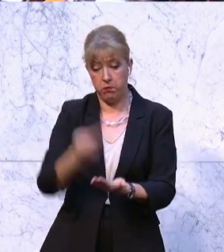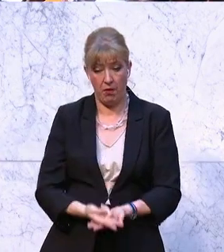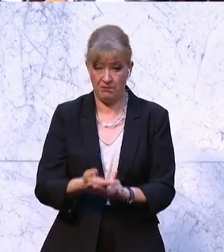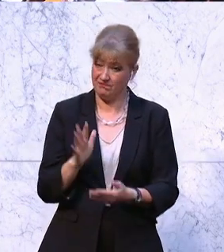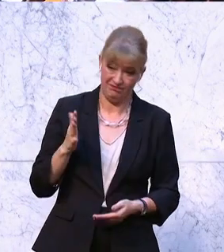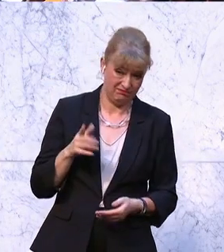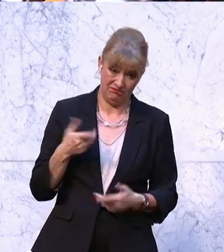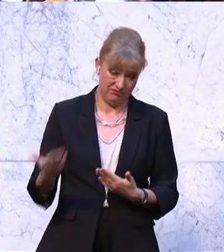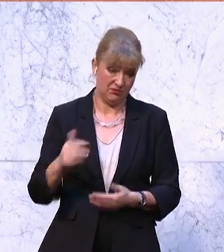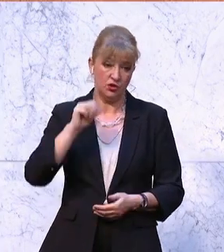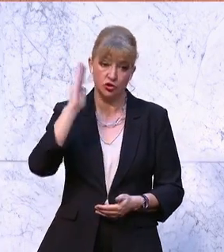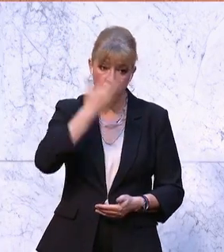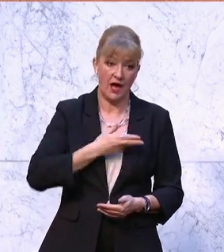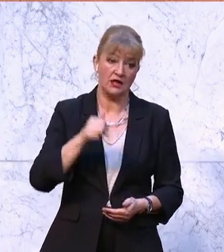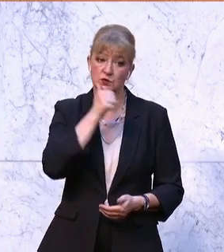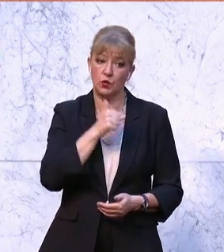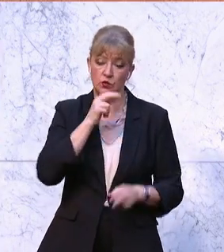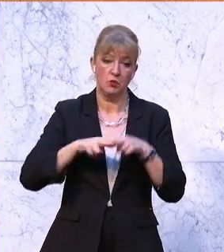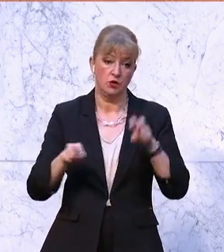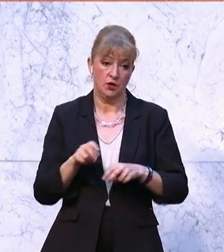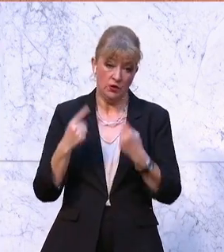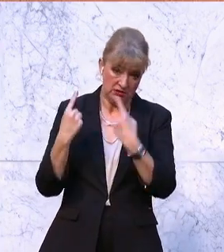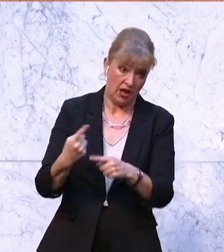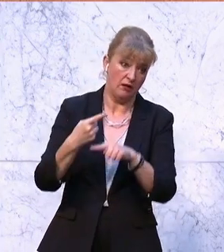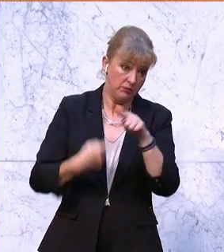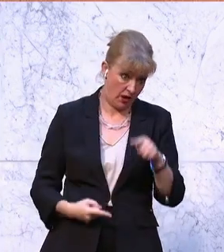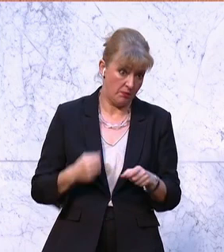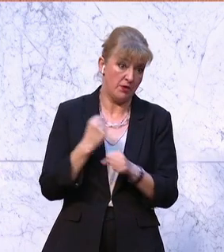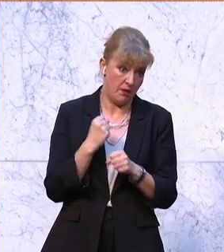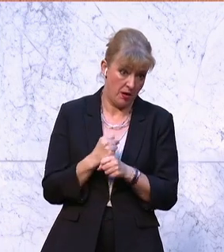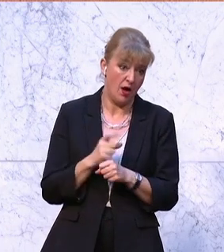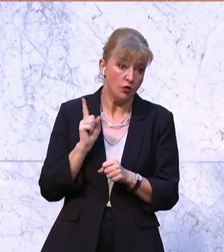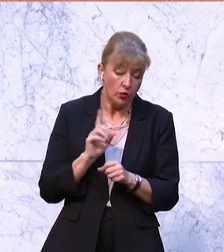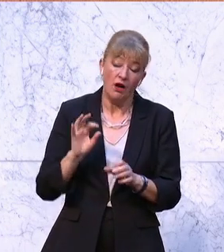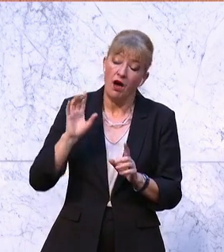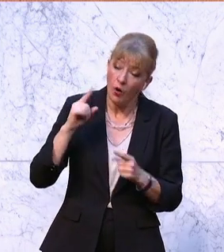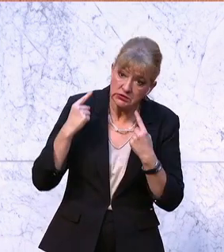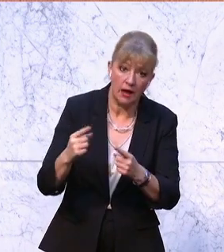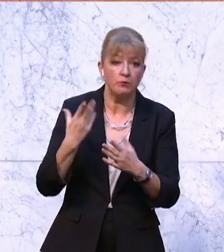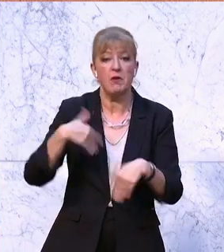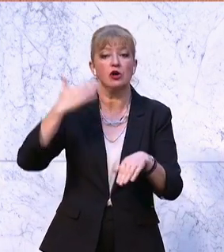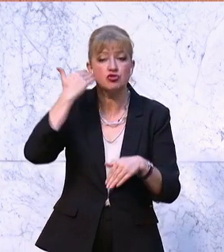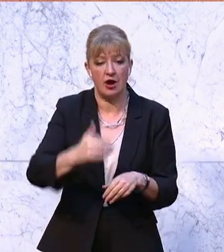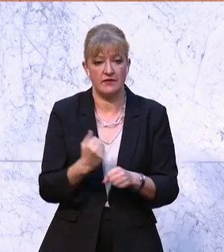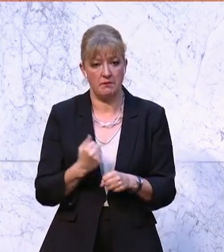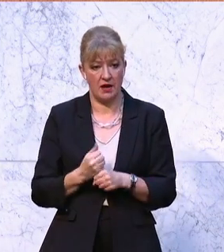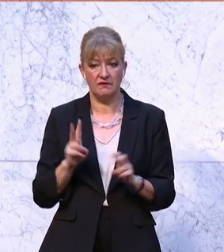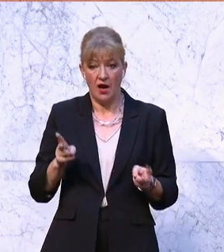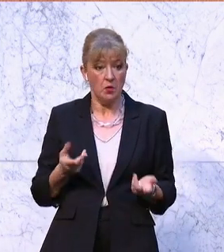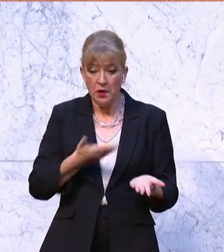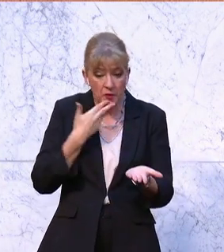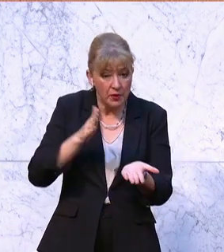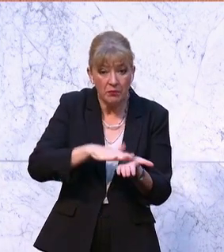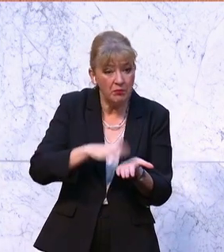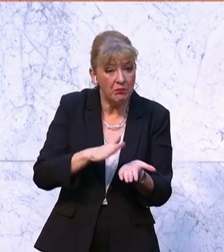schwarz-grünen Bundesregierung zum Teil verursacht, aber zum Teil auch verschärft. Durch die nicht evidenzbasierten